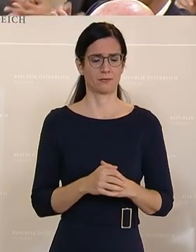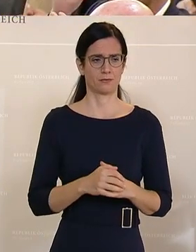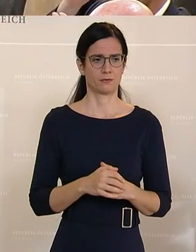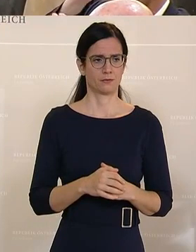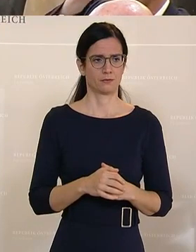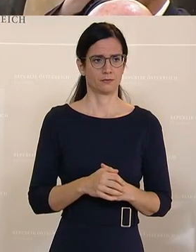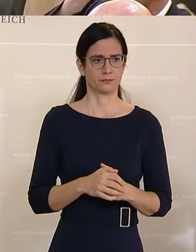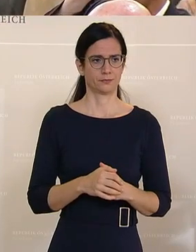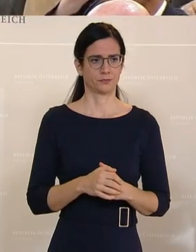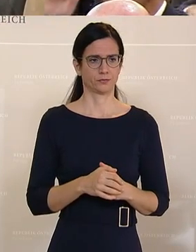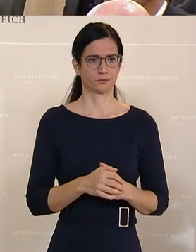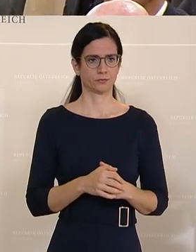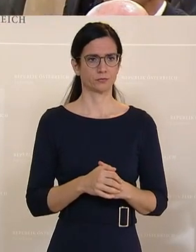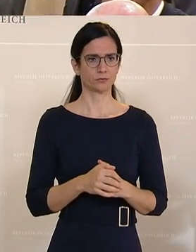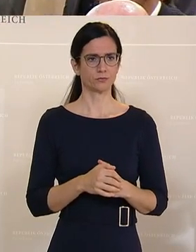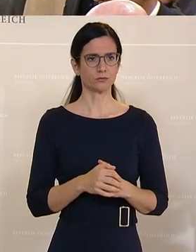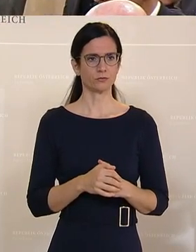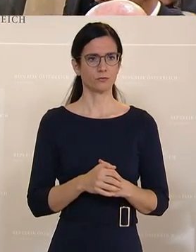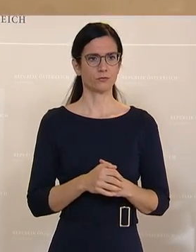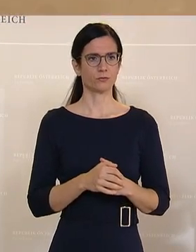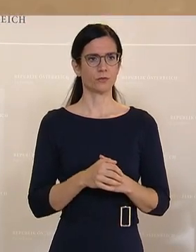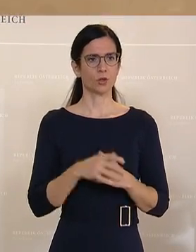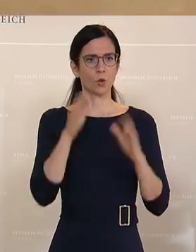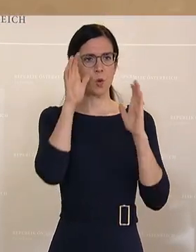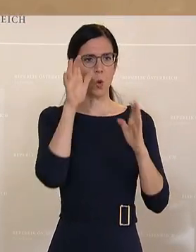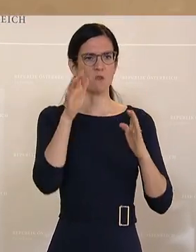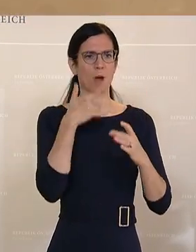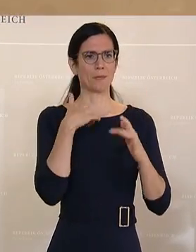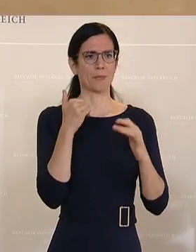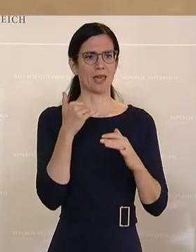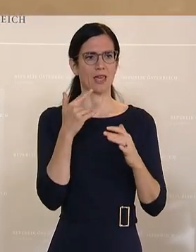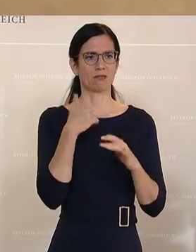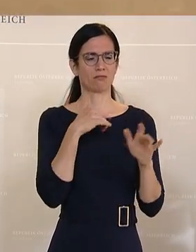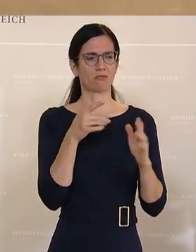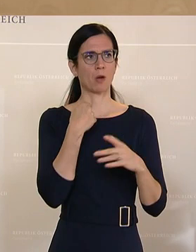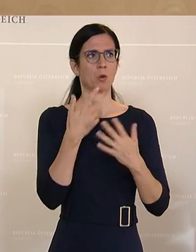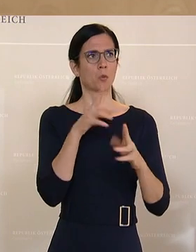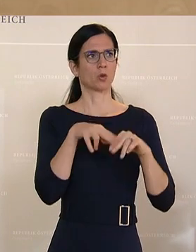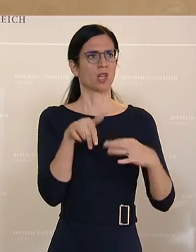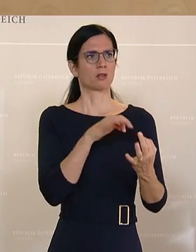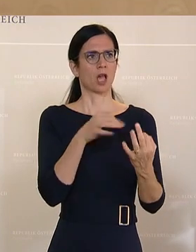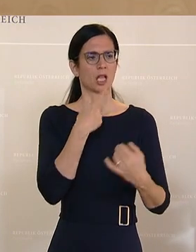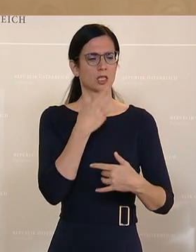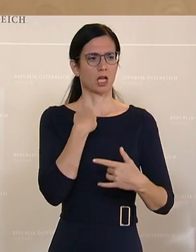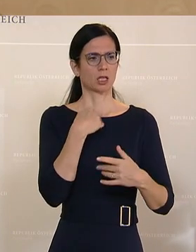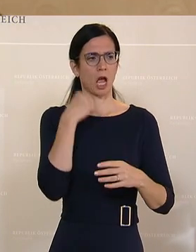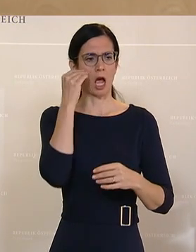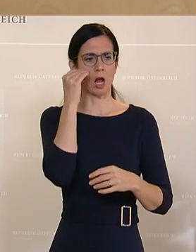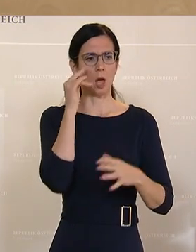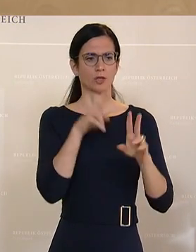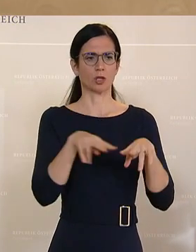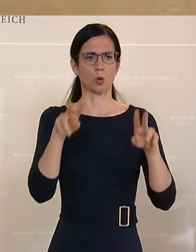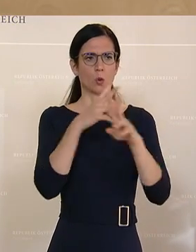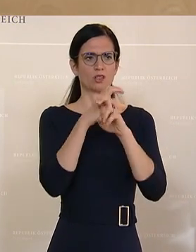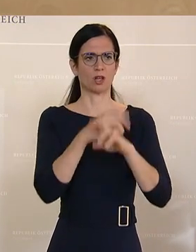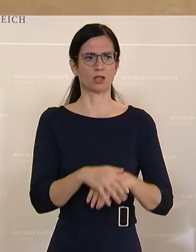Aber das ist einmal die Kutzpe, die die ÖVP dauernd wiederbringt. Und dann hat der Bundeskanzler gesagt, glaubt an dieses Österreicher. Aber Sie wissen schon, wie die Rede